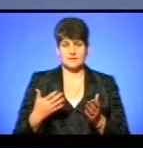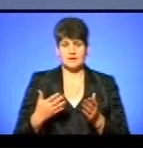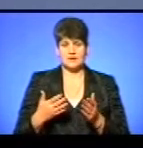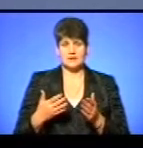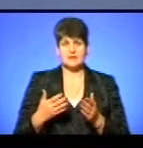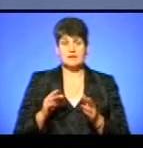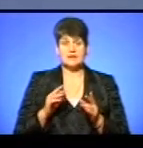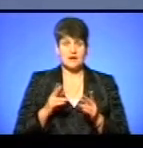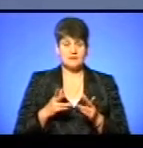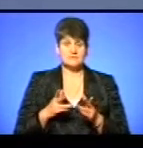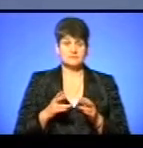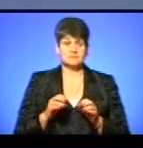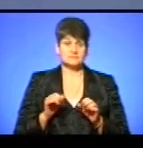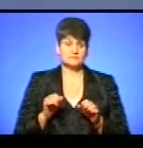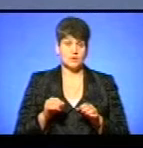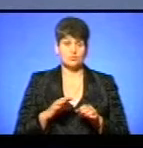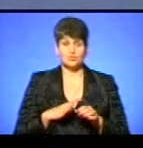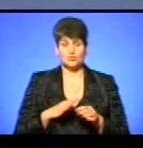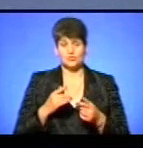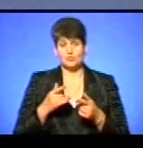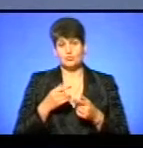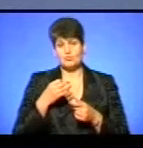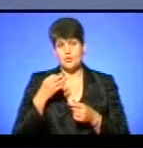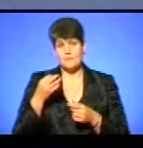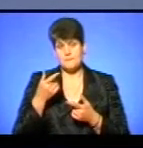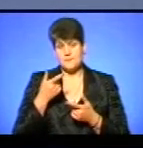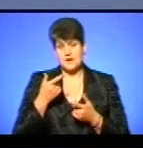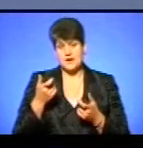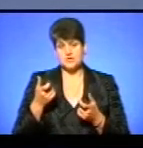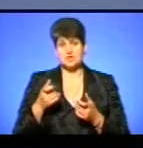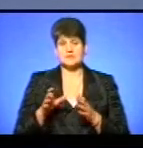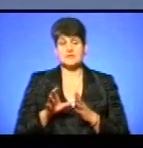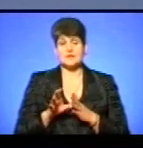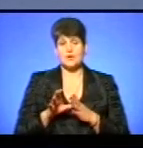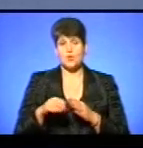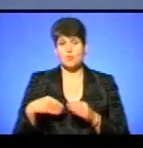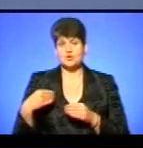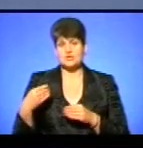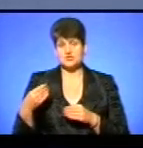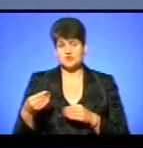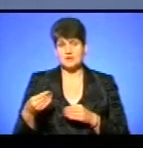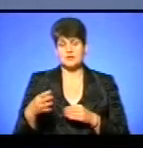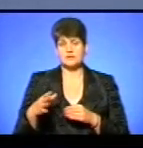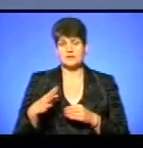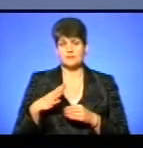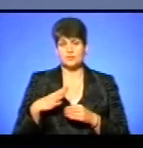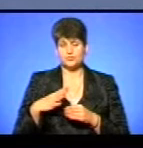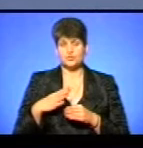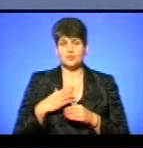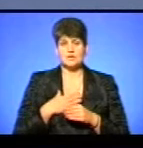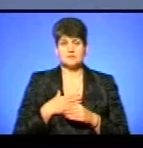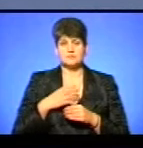і як варіант, то було попередження з сторони енергопостачальників, яке було нашим